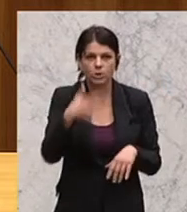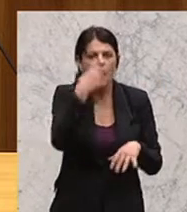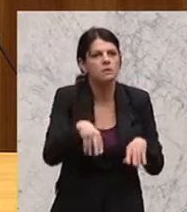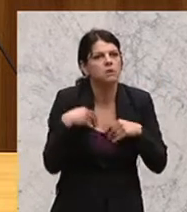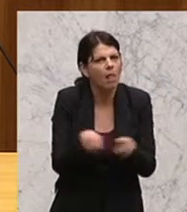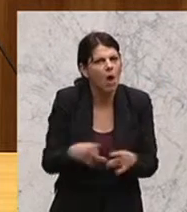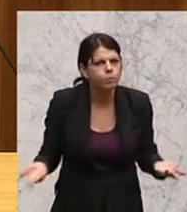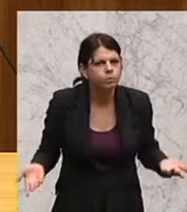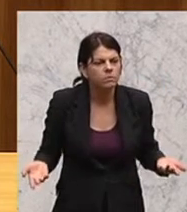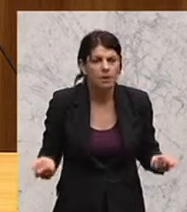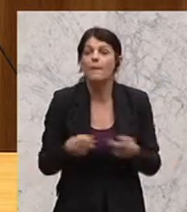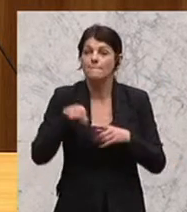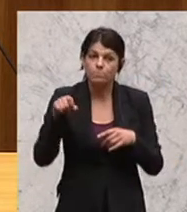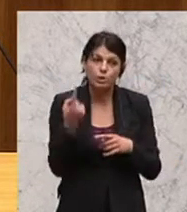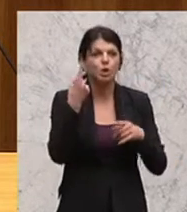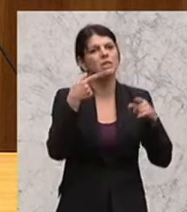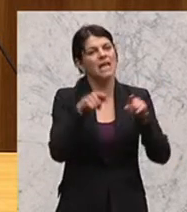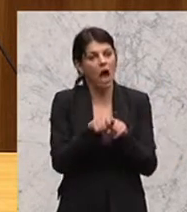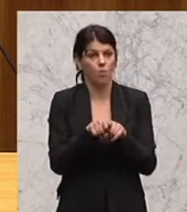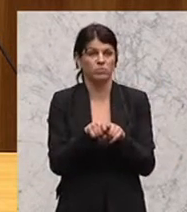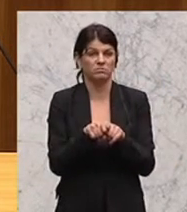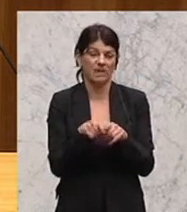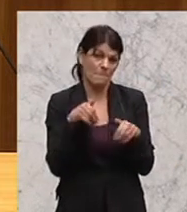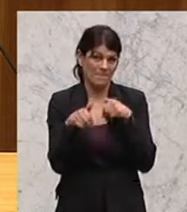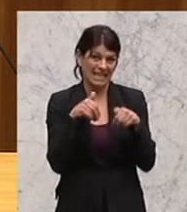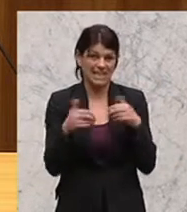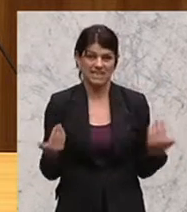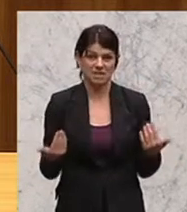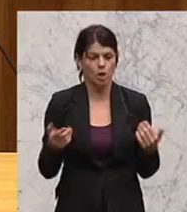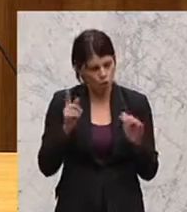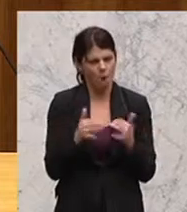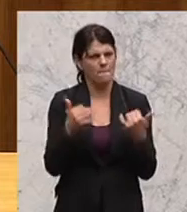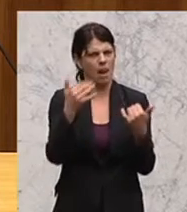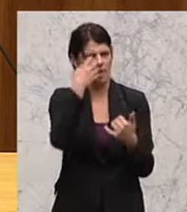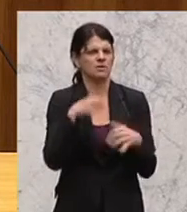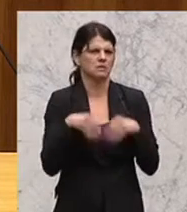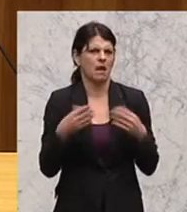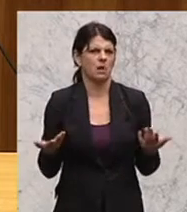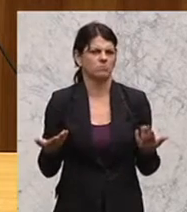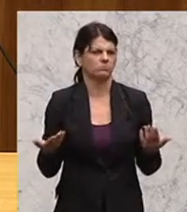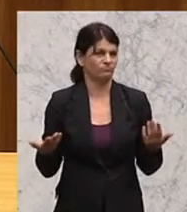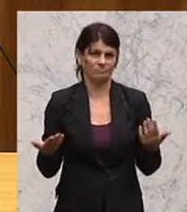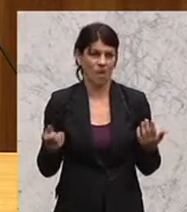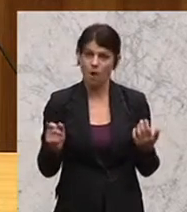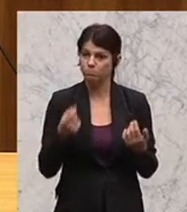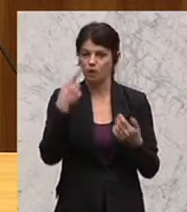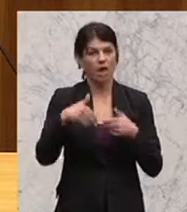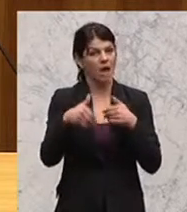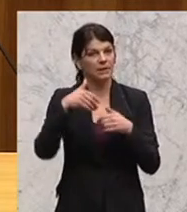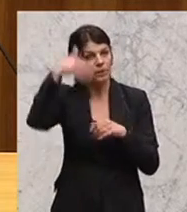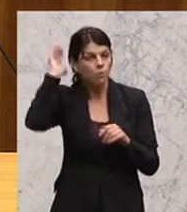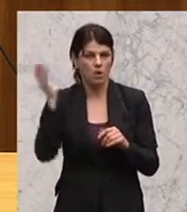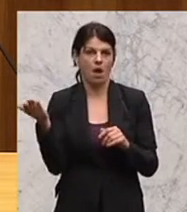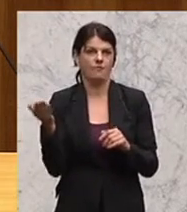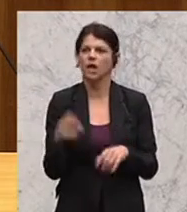sollte, aber vor allem auch, dass ein Minister das Parlament ernst nehmen sollte. Und gerade der Minister Hunsdorfer ist ja nicht